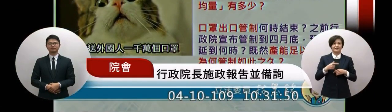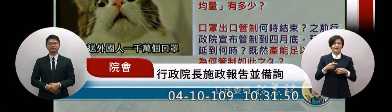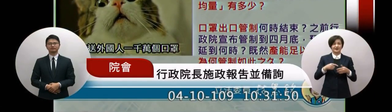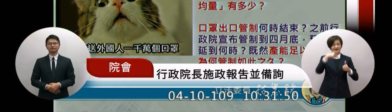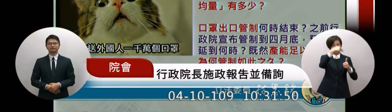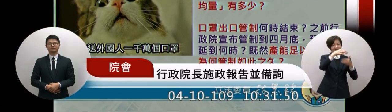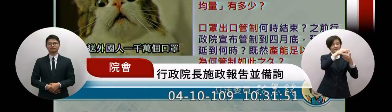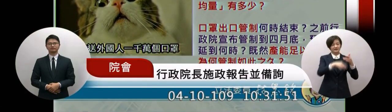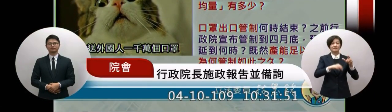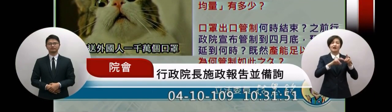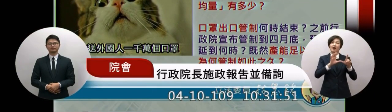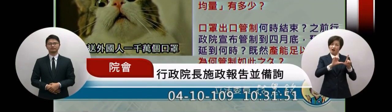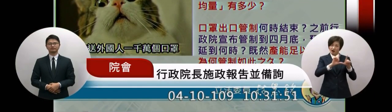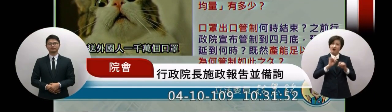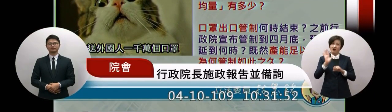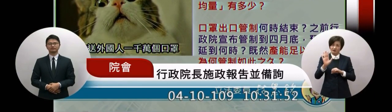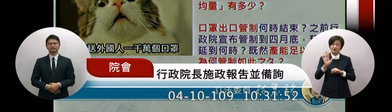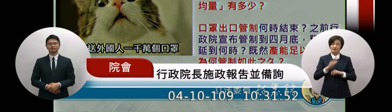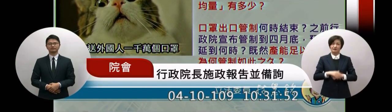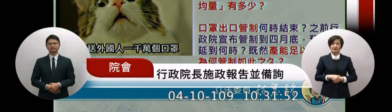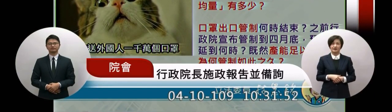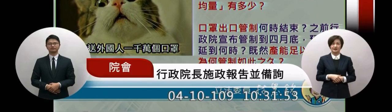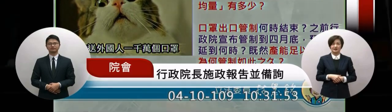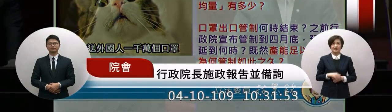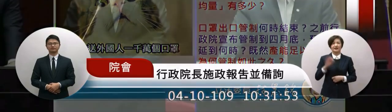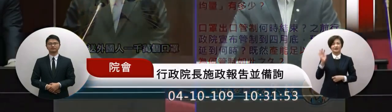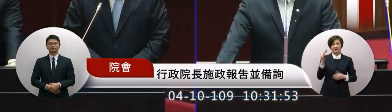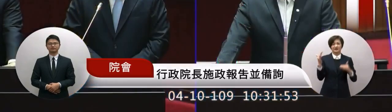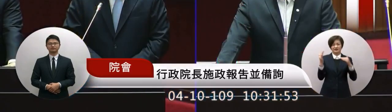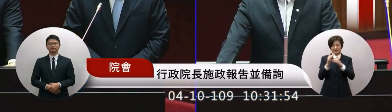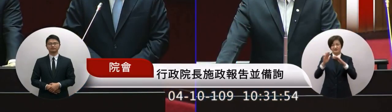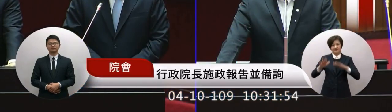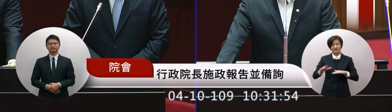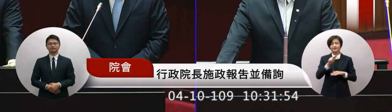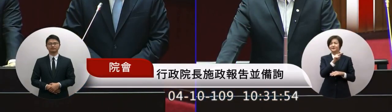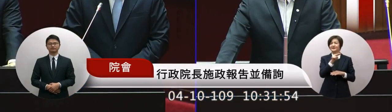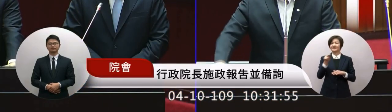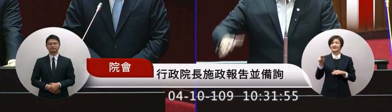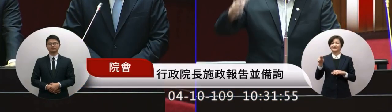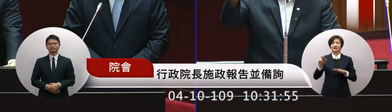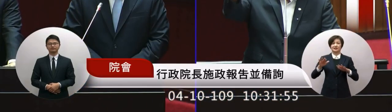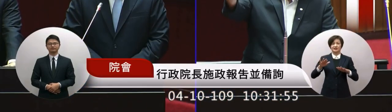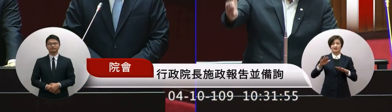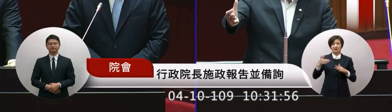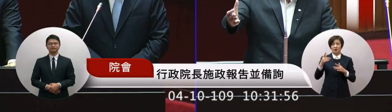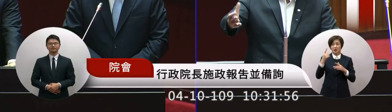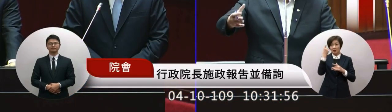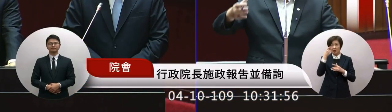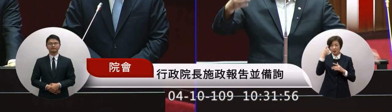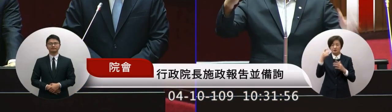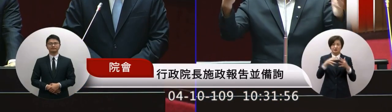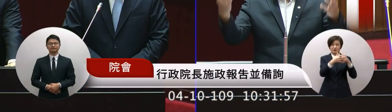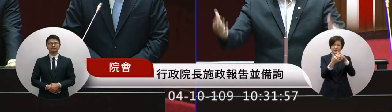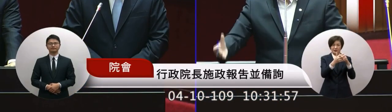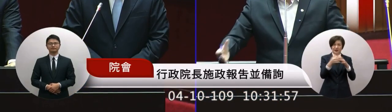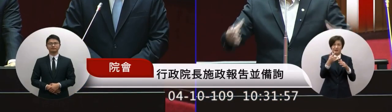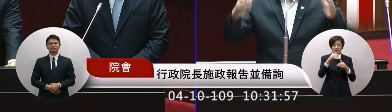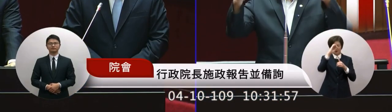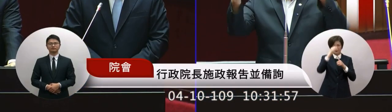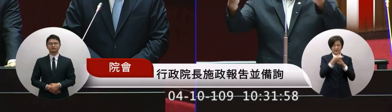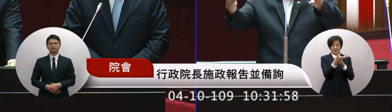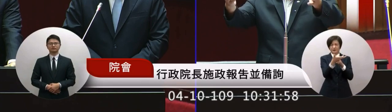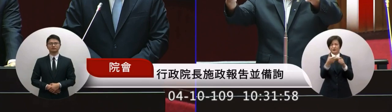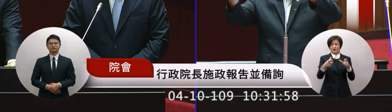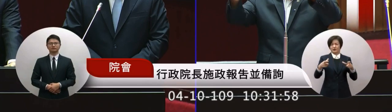引但是跟現在我們認為說在這個疫情現在歐美大爆發現在又群聚